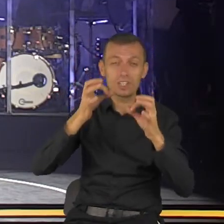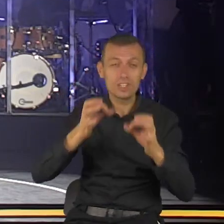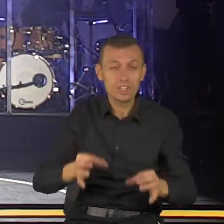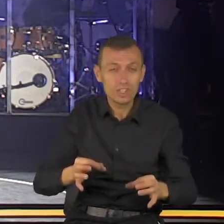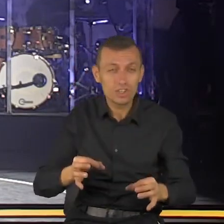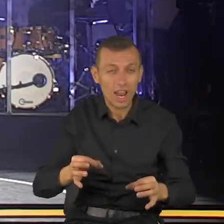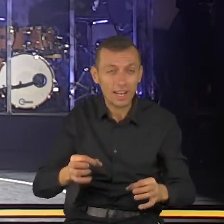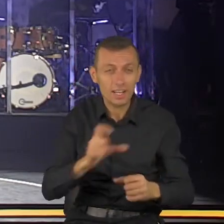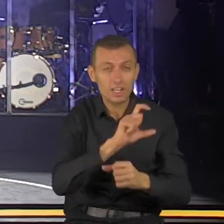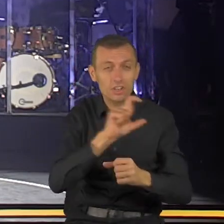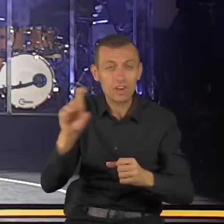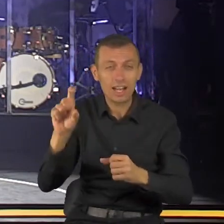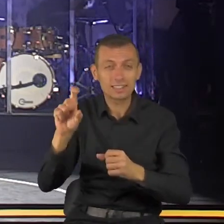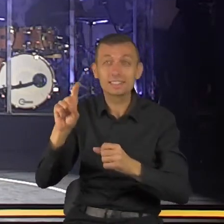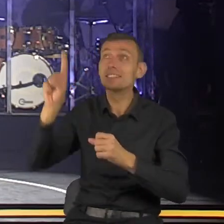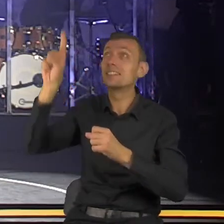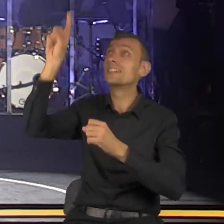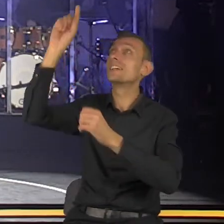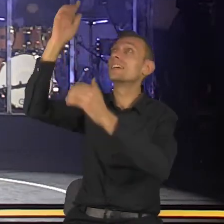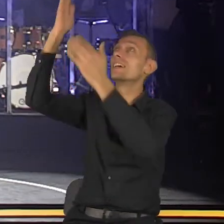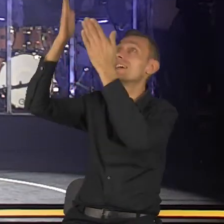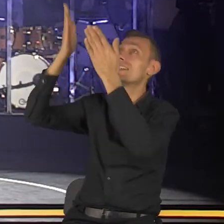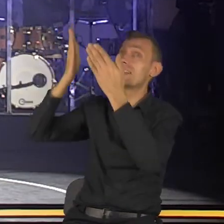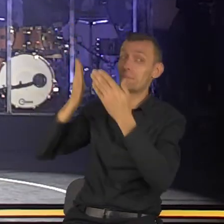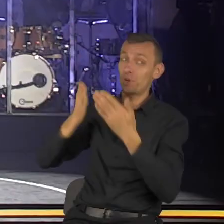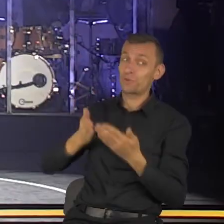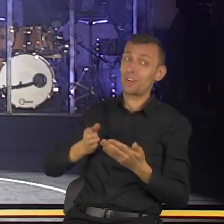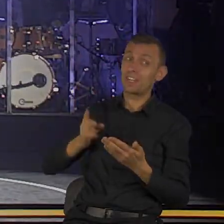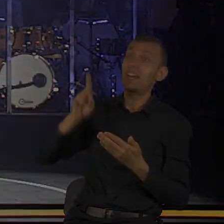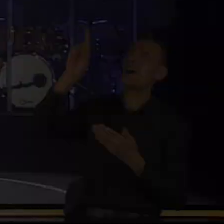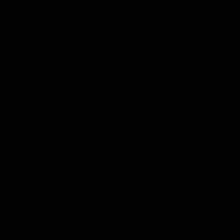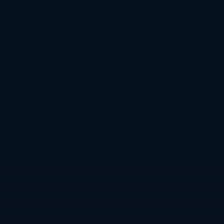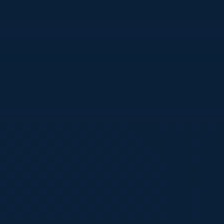jako tego, który jest najlepszym pilotem. Amen.